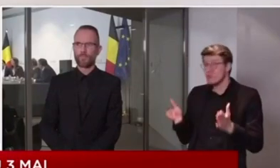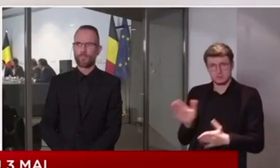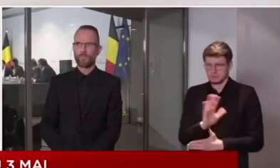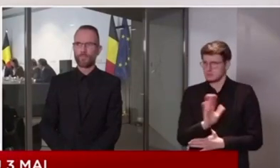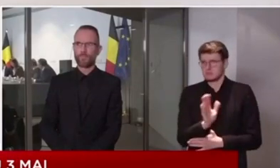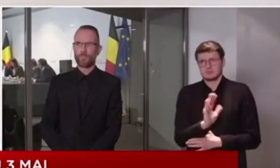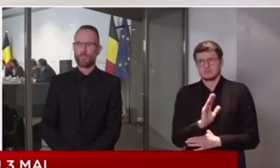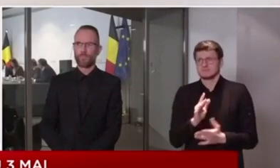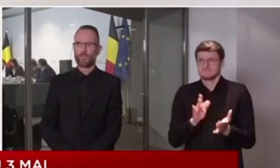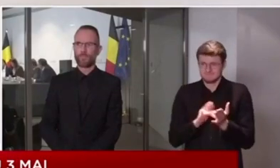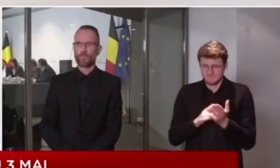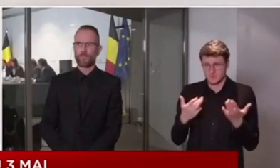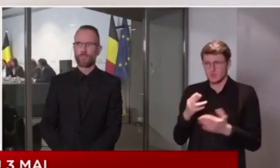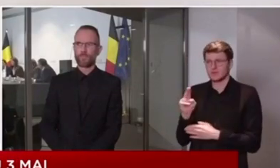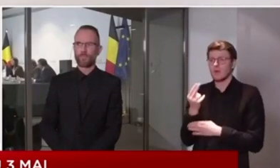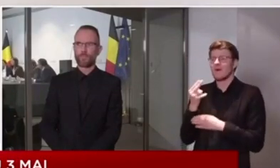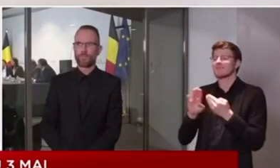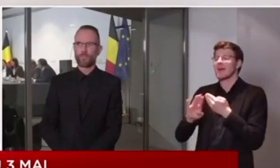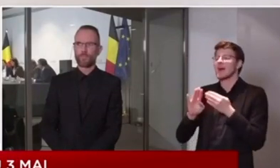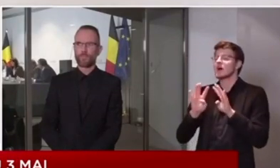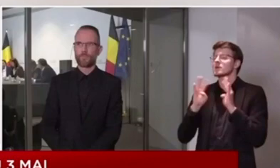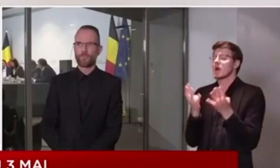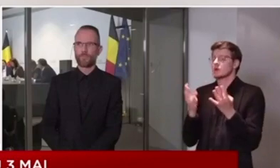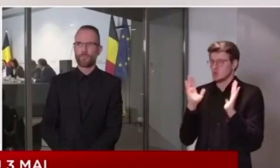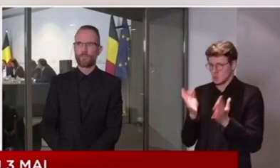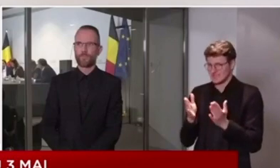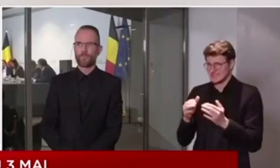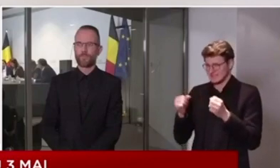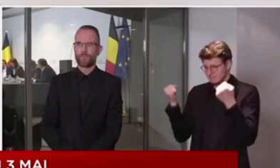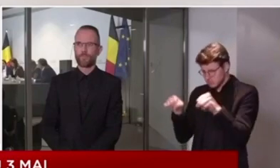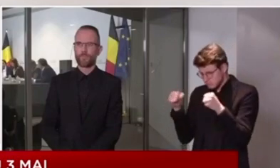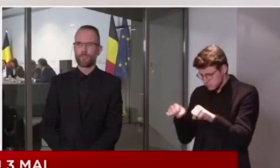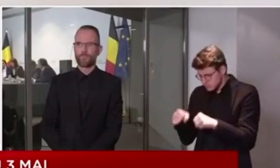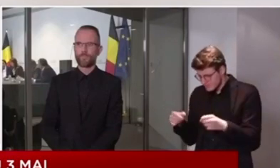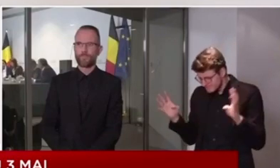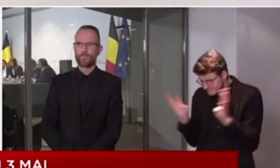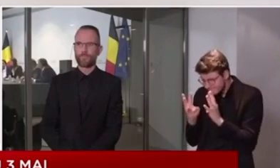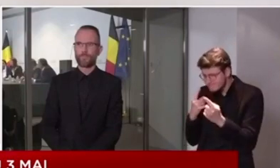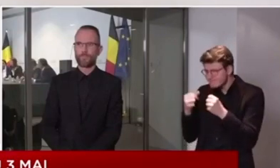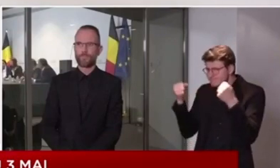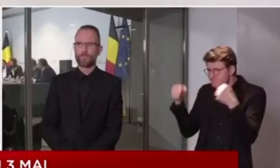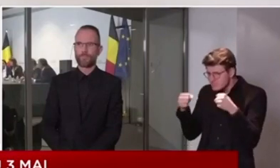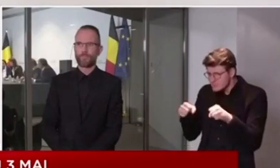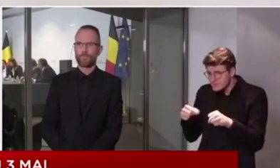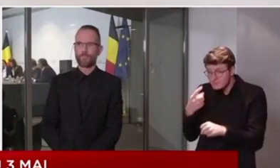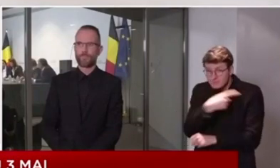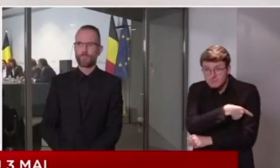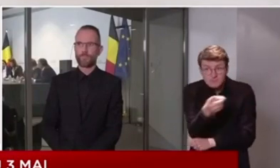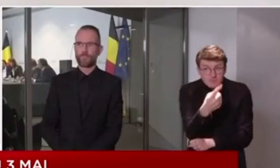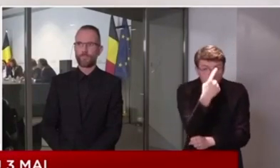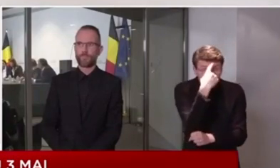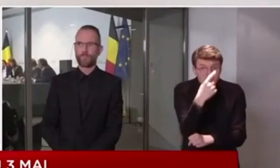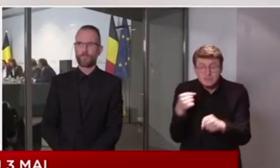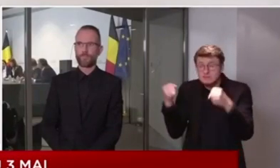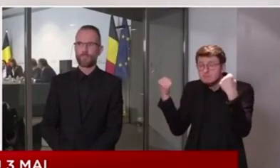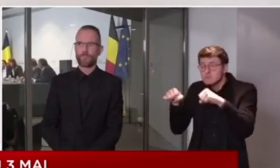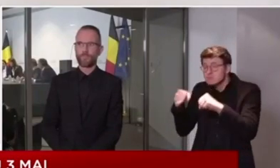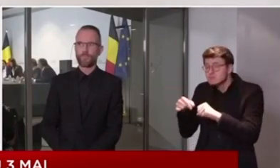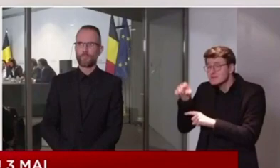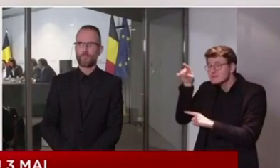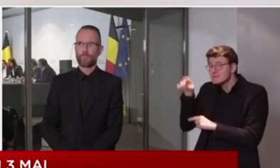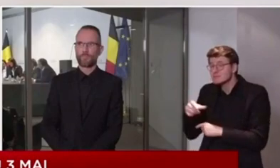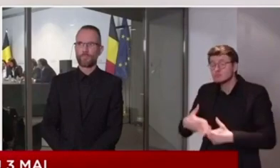Et c'est pour cela que le Conseil national de sécurité a pris plusieurs décisions. Comme vous le savez, les